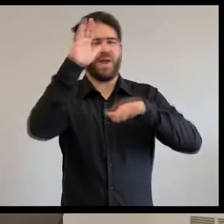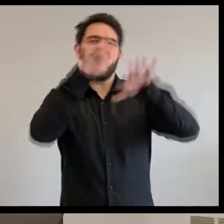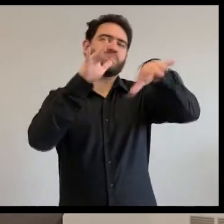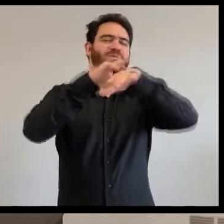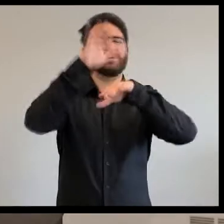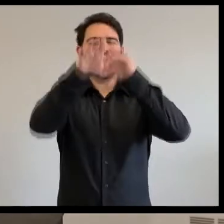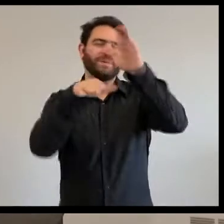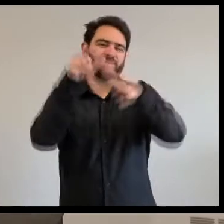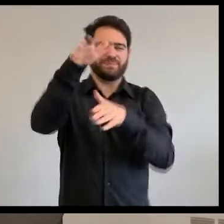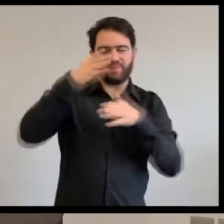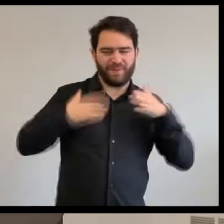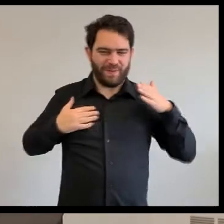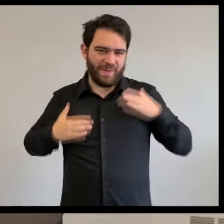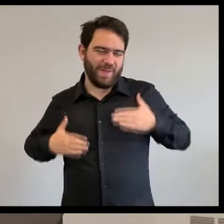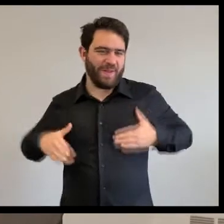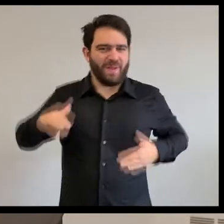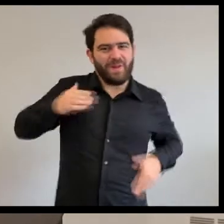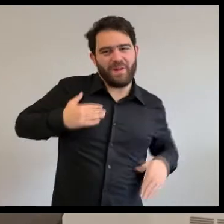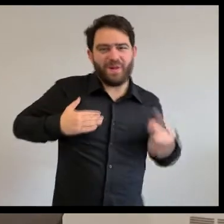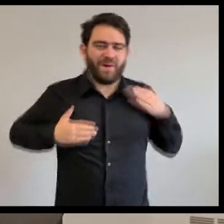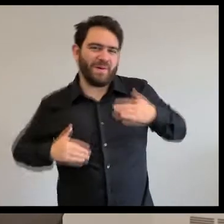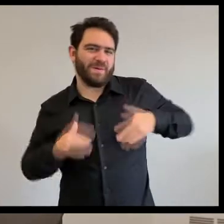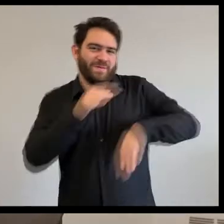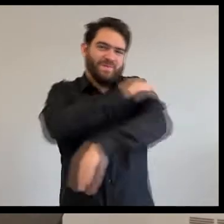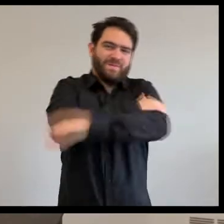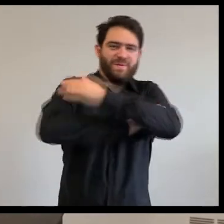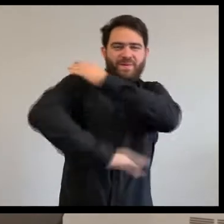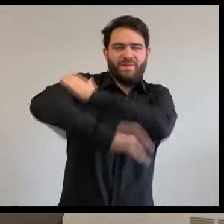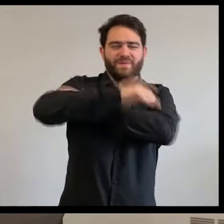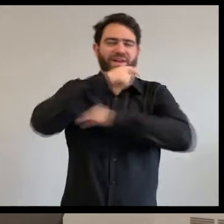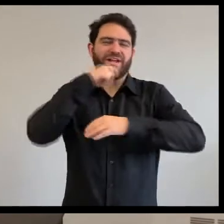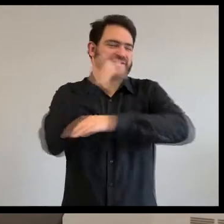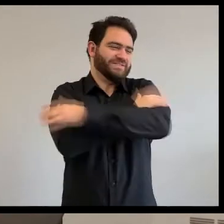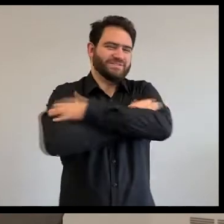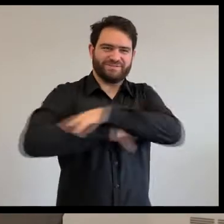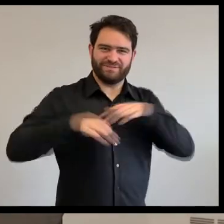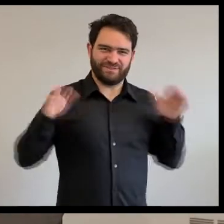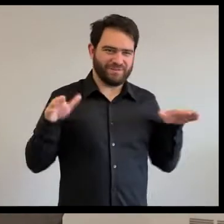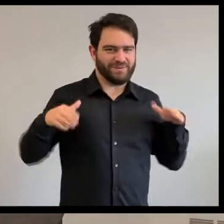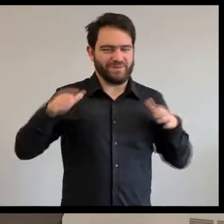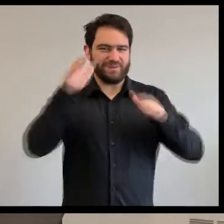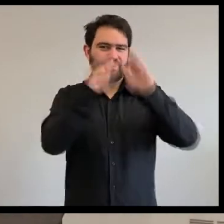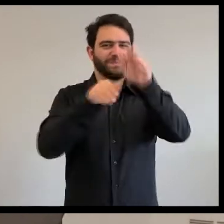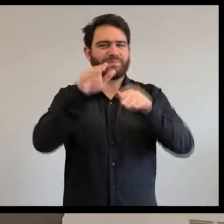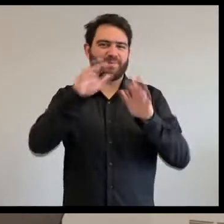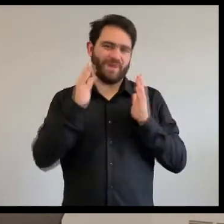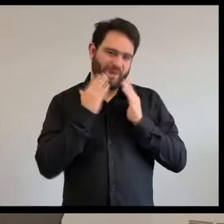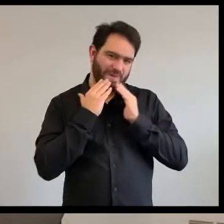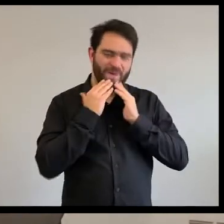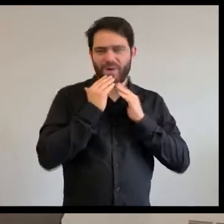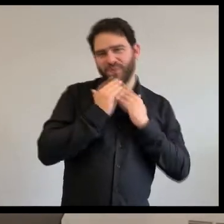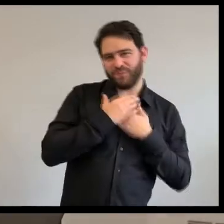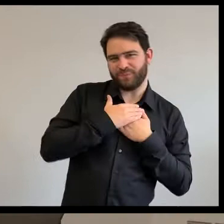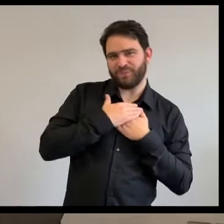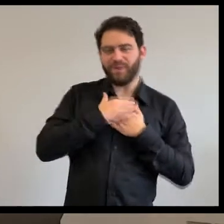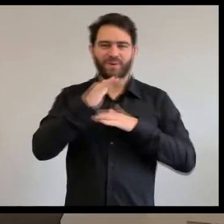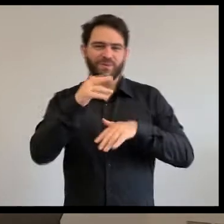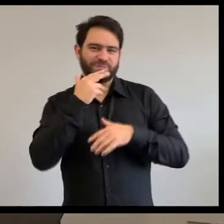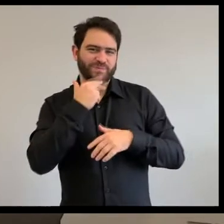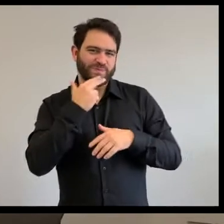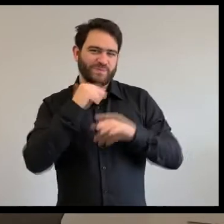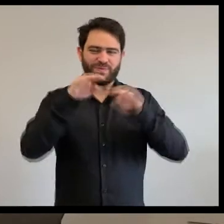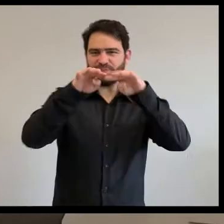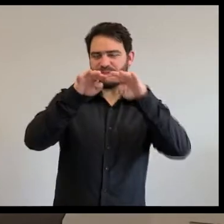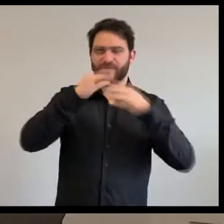pris, ils étaient en train de les sécher. Les colibris et celles sont si minces, ils se sont vite séchés. Et lui, quand ils se sont tournés,